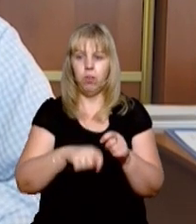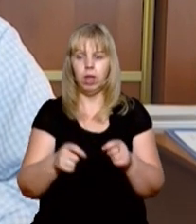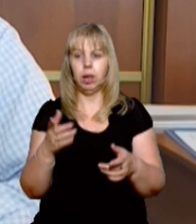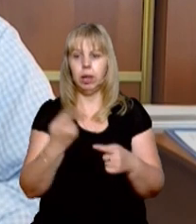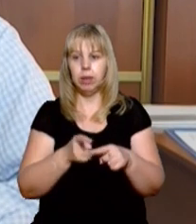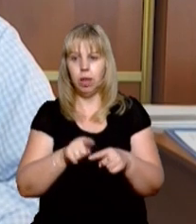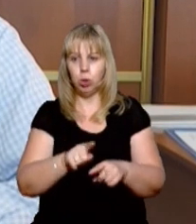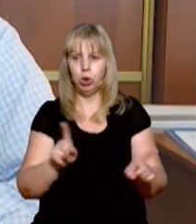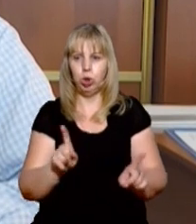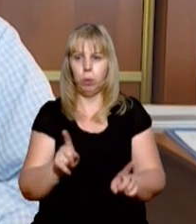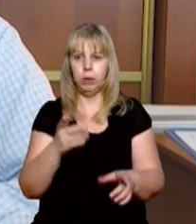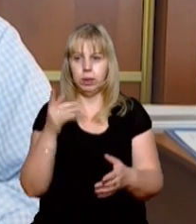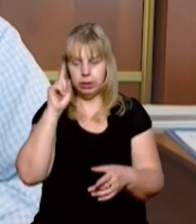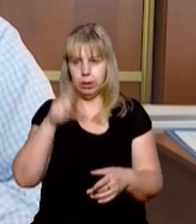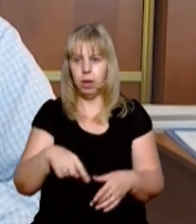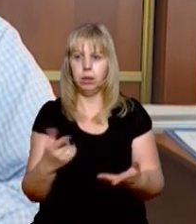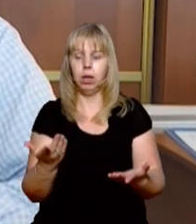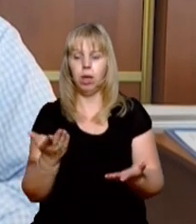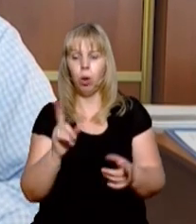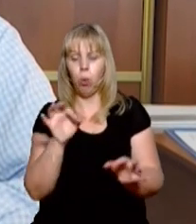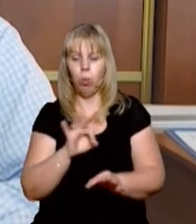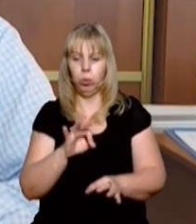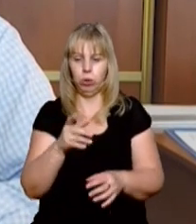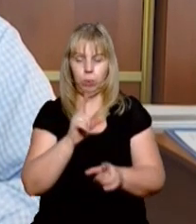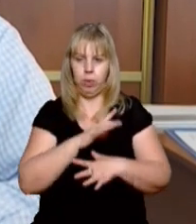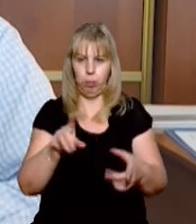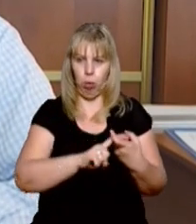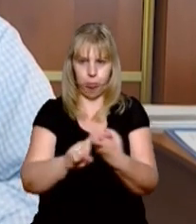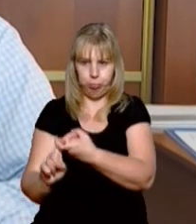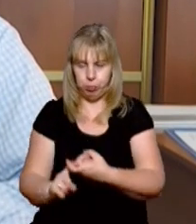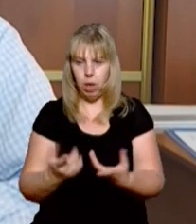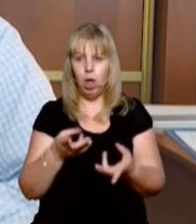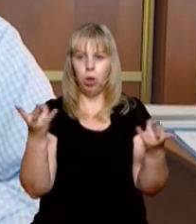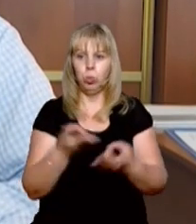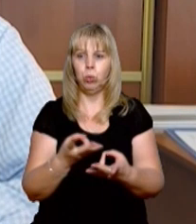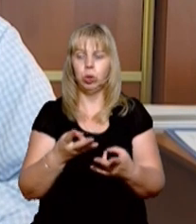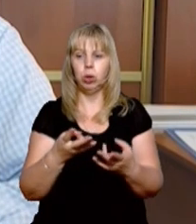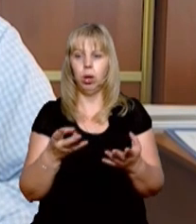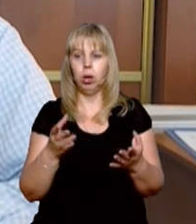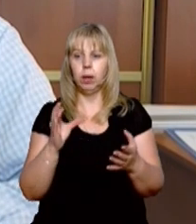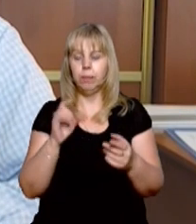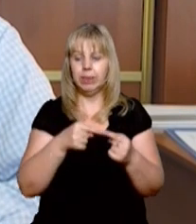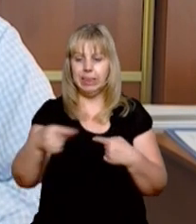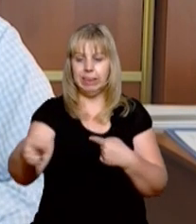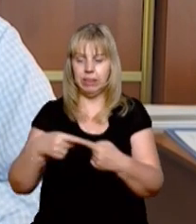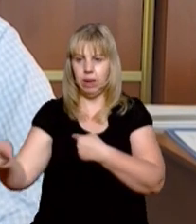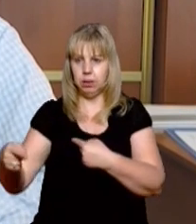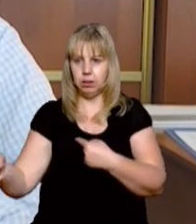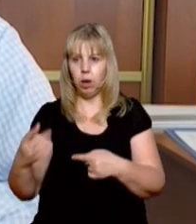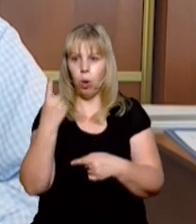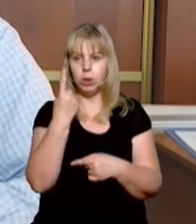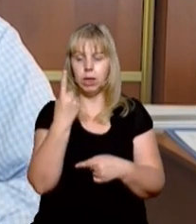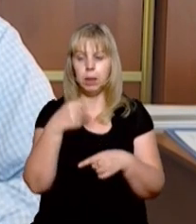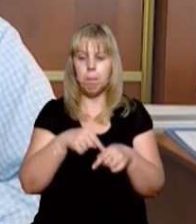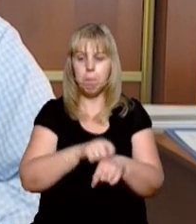для того, щоб, напевне, знати про відсутність цієї хвороби. Необхідно дотримуватись соціальної дистанції не менше